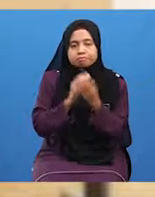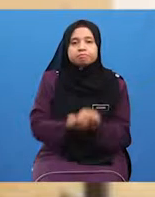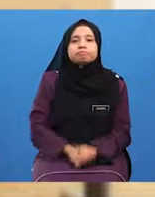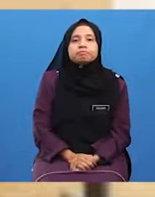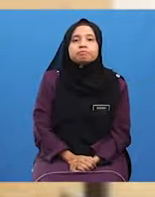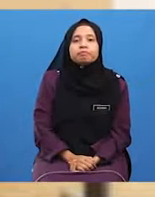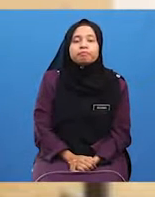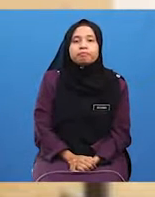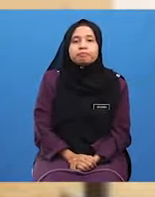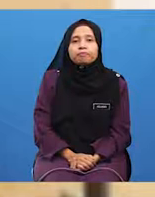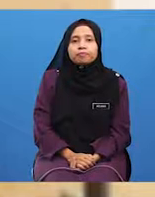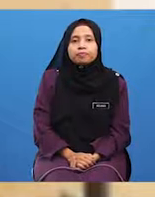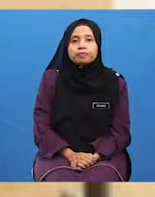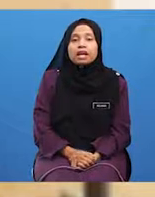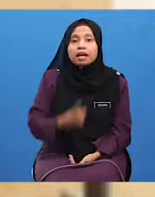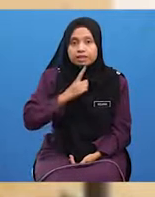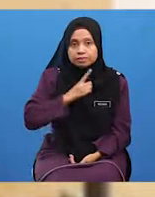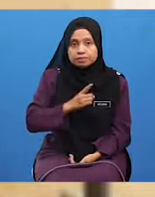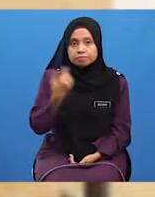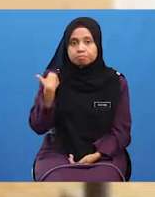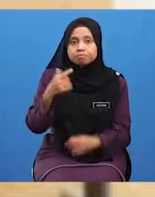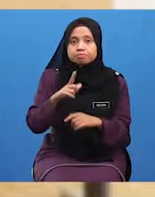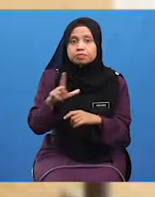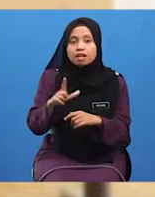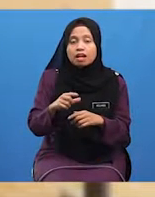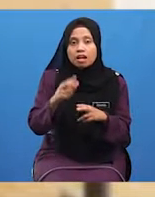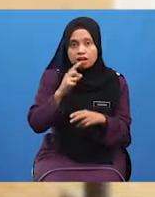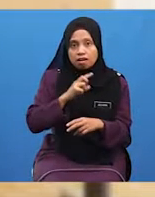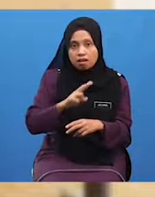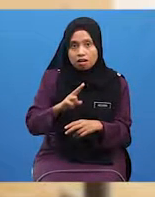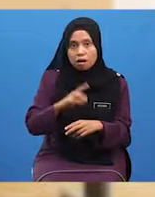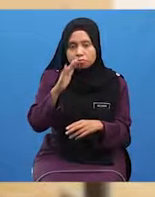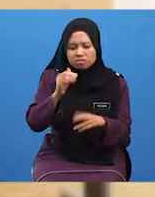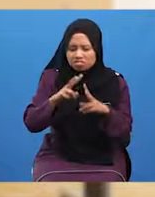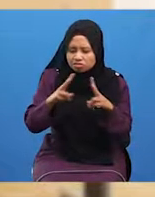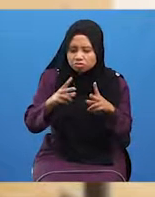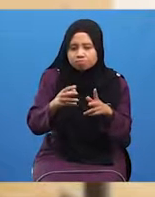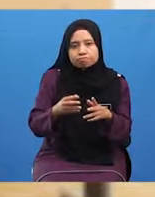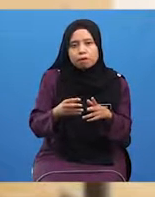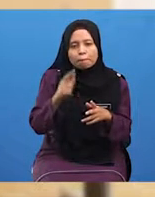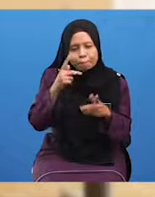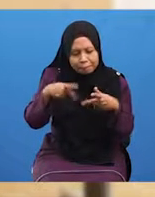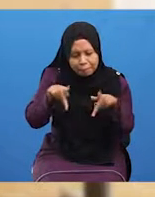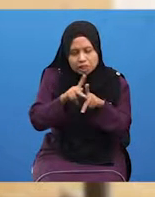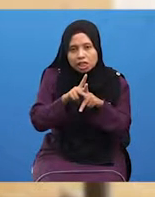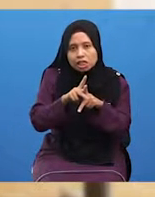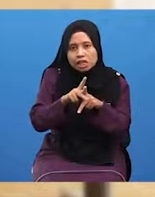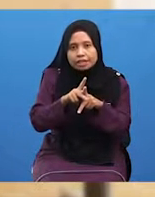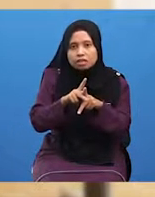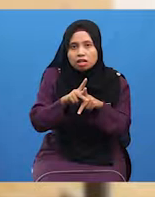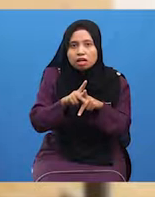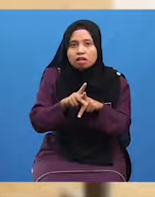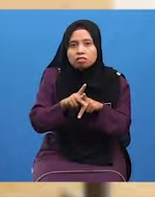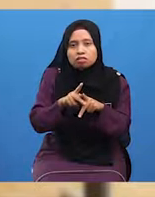Islam adalah Agama Yang sangat Mengambil berat Akan hal kebajikan